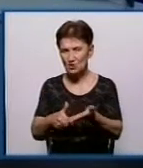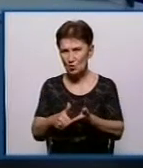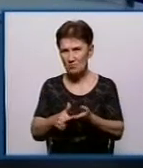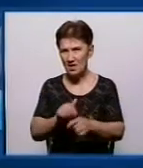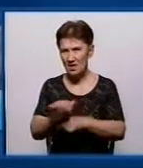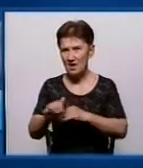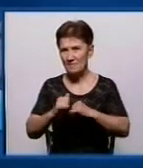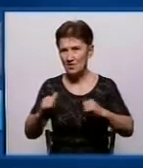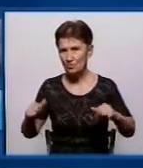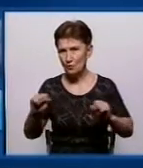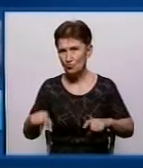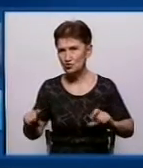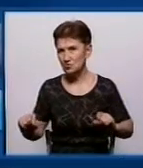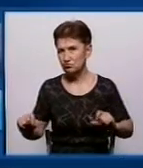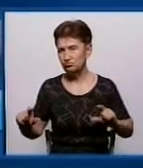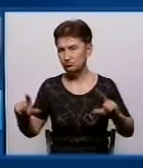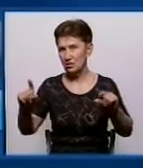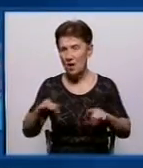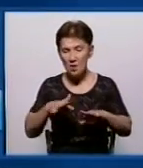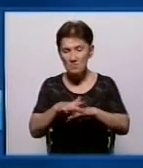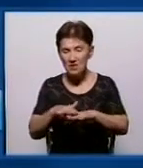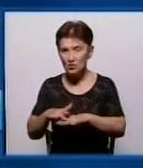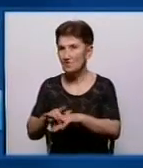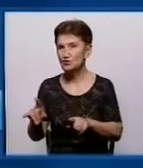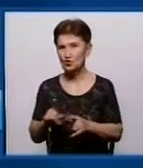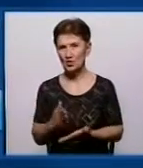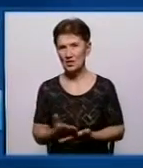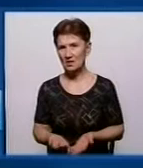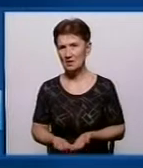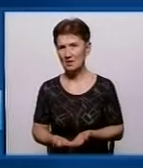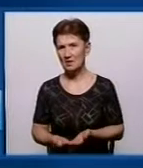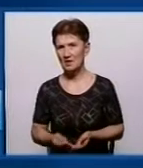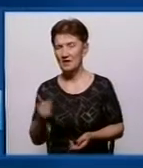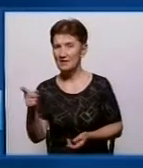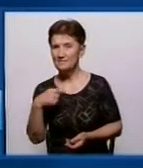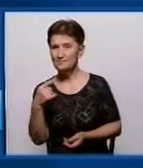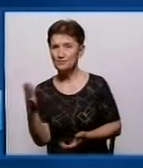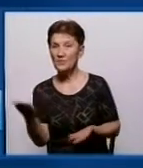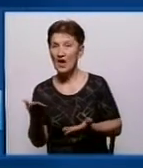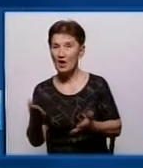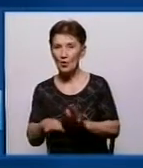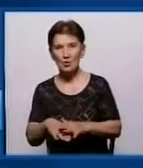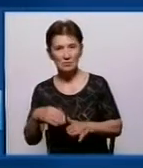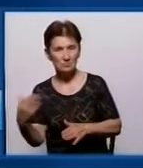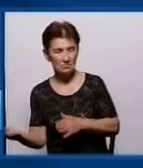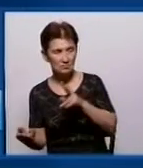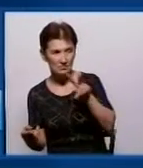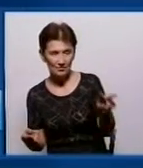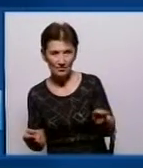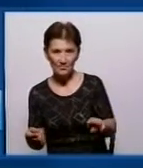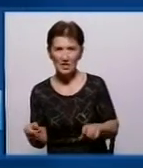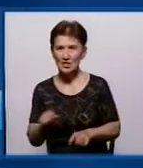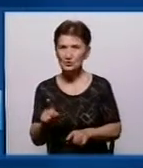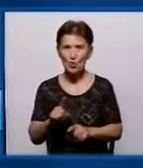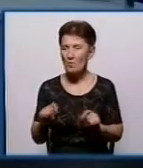збільшення амортизаційних відрахувань на те, що є. Стоїть питання, з якого боку ми стоїмо барикад. Якщо ми стоїмо з боку барикад, щоб не